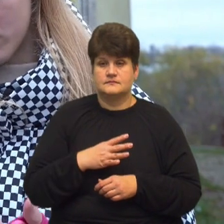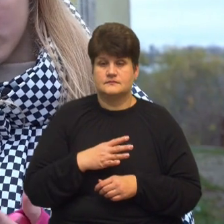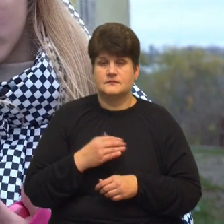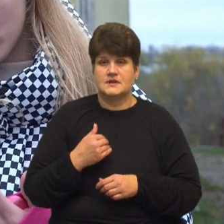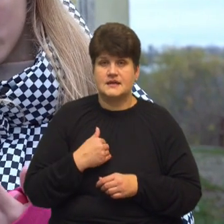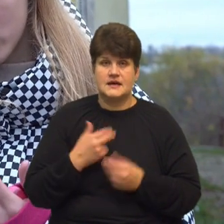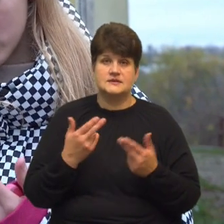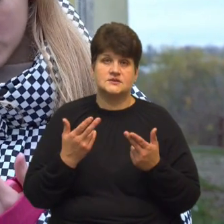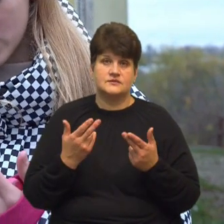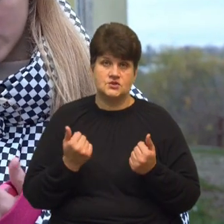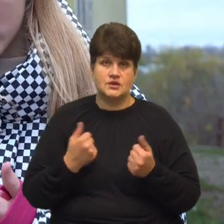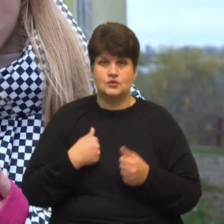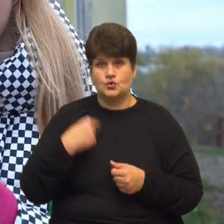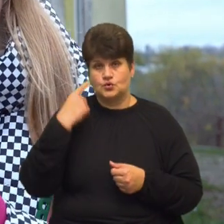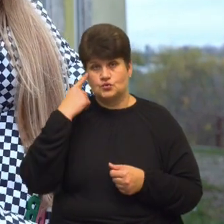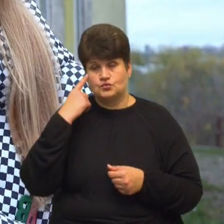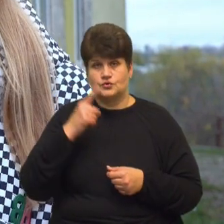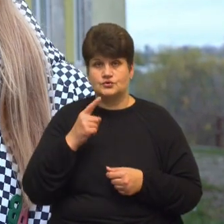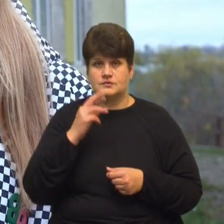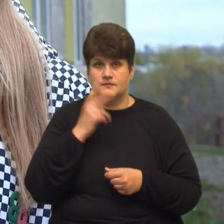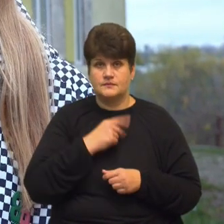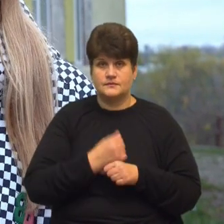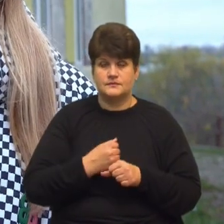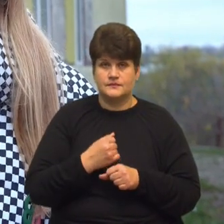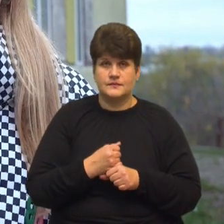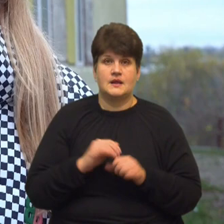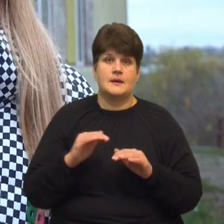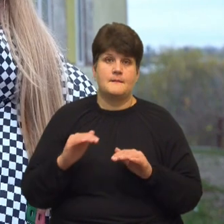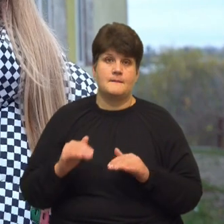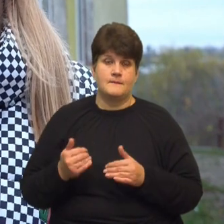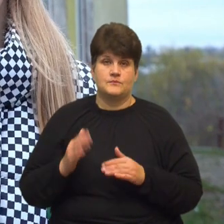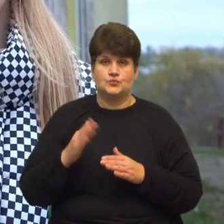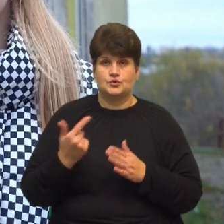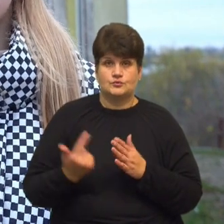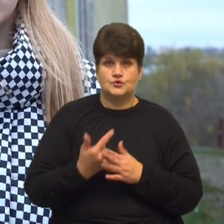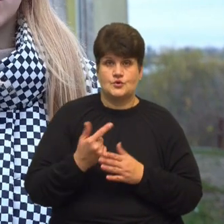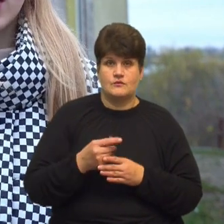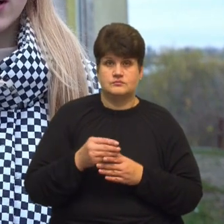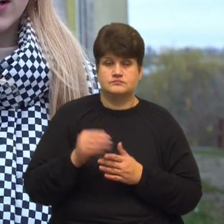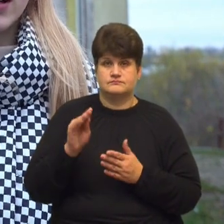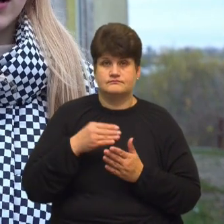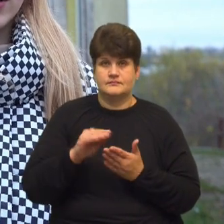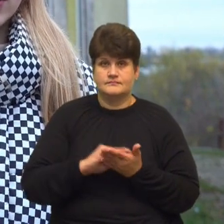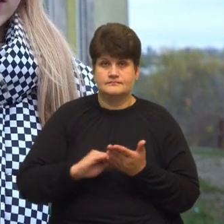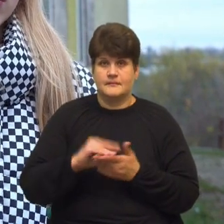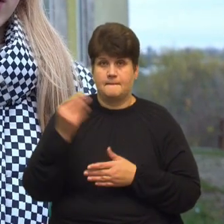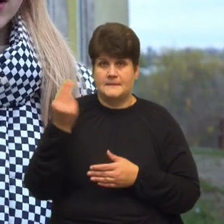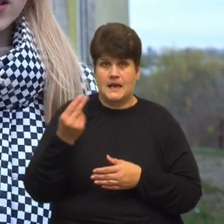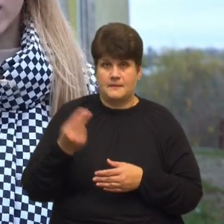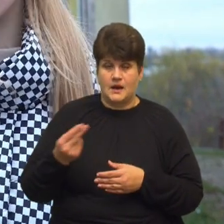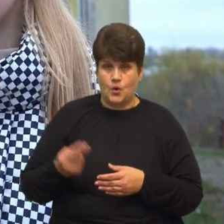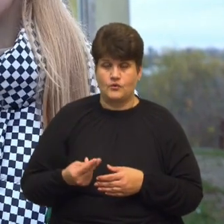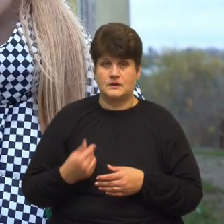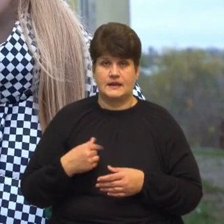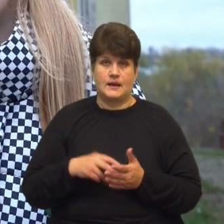звичайно, думала, що щось і не так зроблю. Потім будемо знову перемальовувати ту стіну. Так